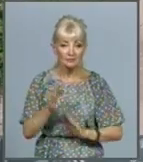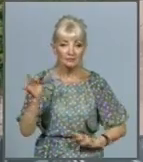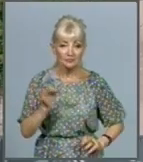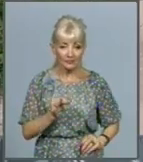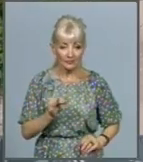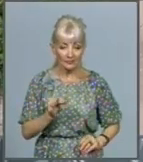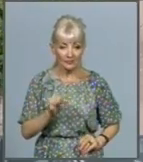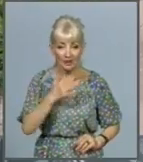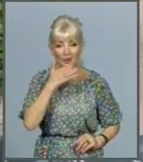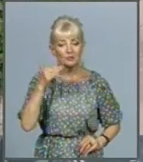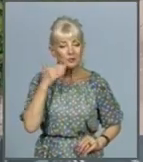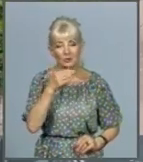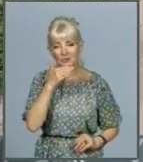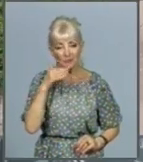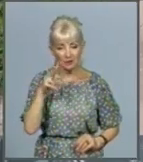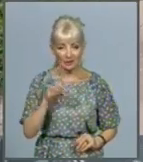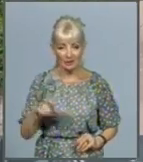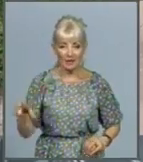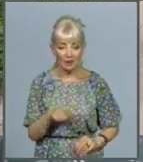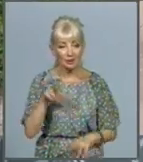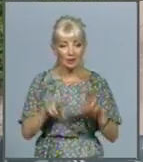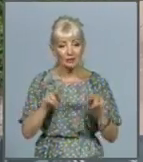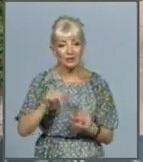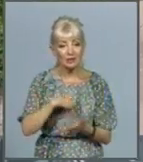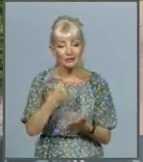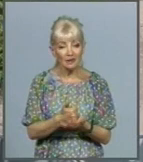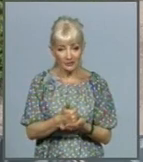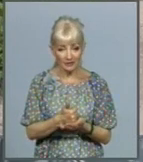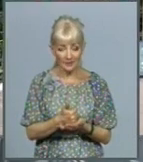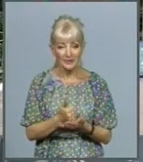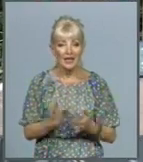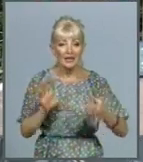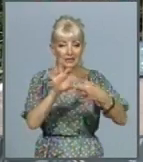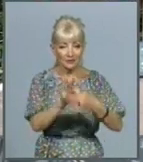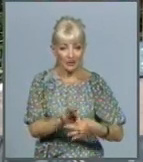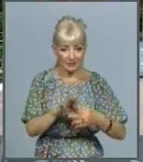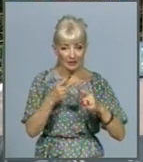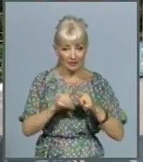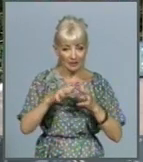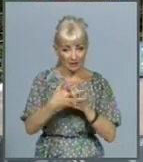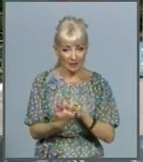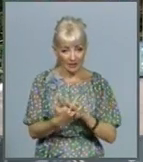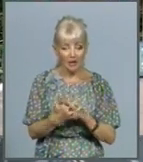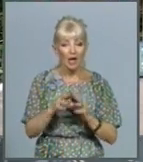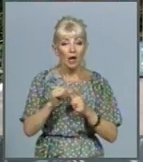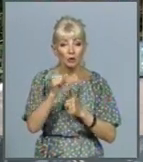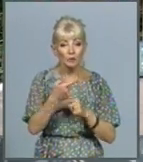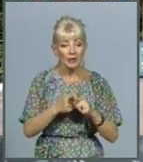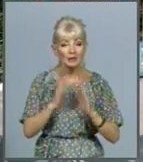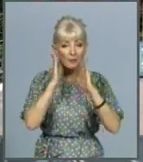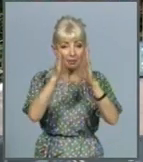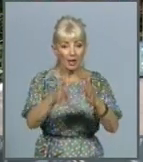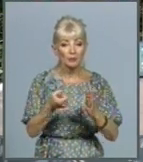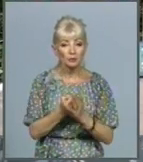Дорога вважається головною артерією населеного пункту. Крім того, шлях веде Прамісінько до дитячого садочку